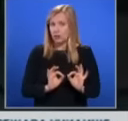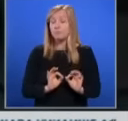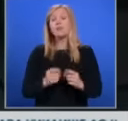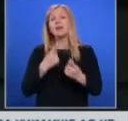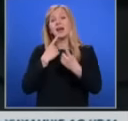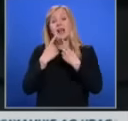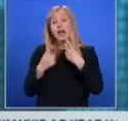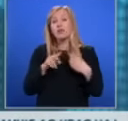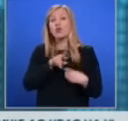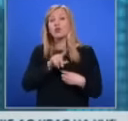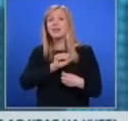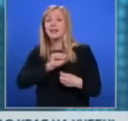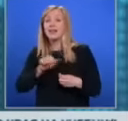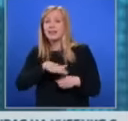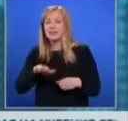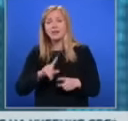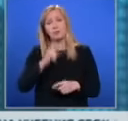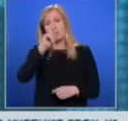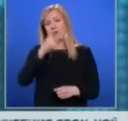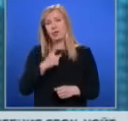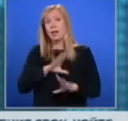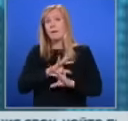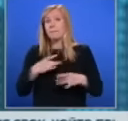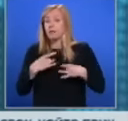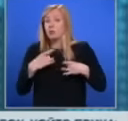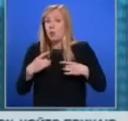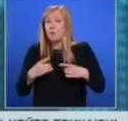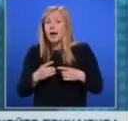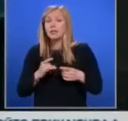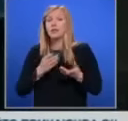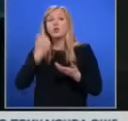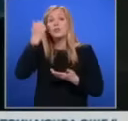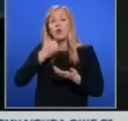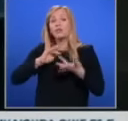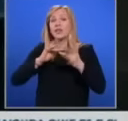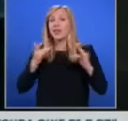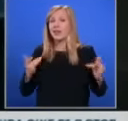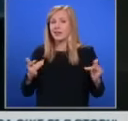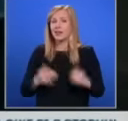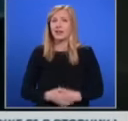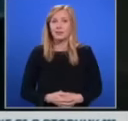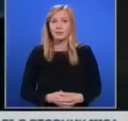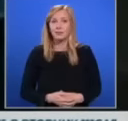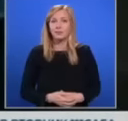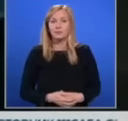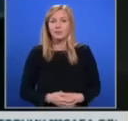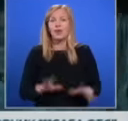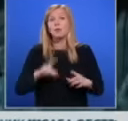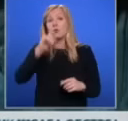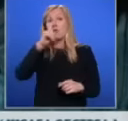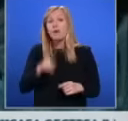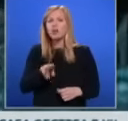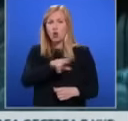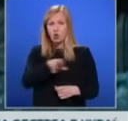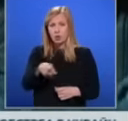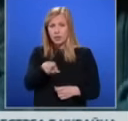родителите с децата е от голямо значение за безопасното сърфиране в социалните мрежи, напомнят специалистите. Много важно родители